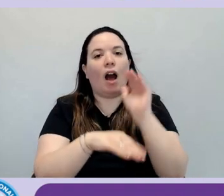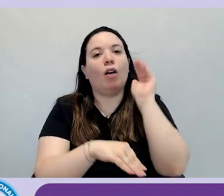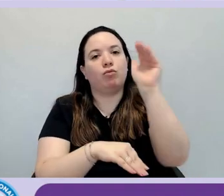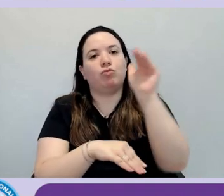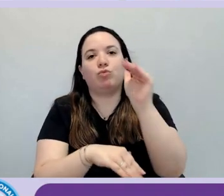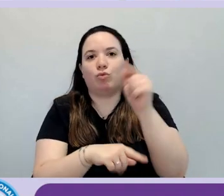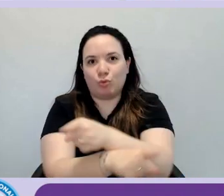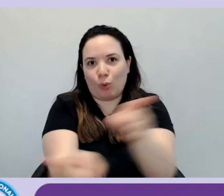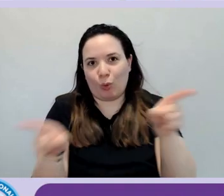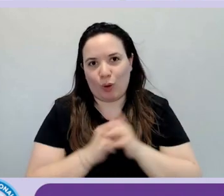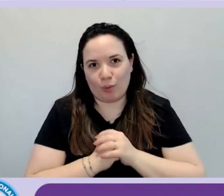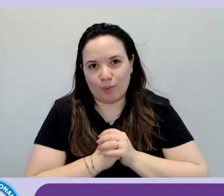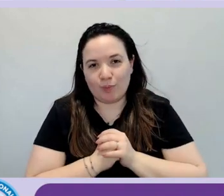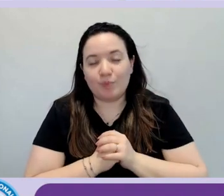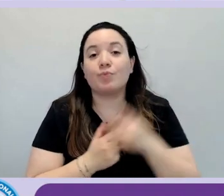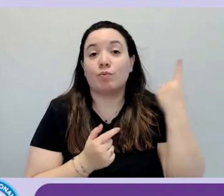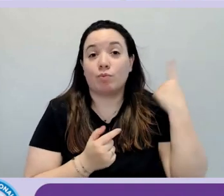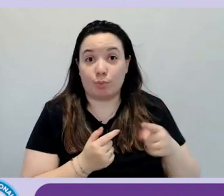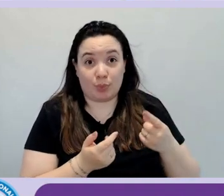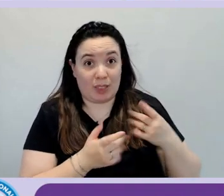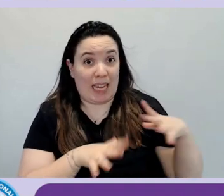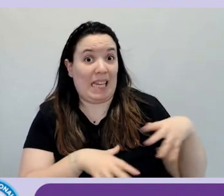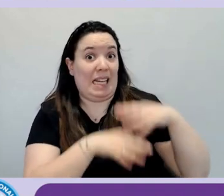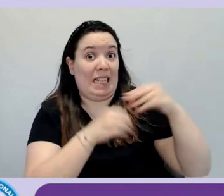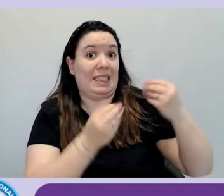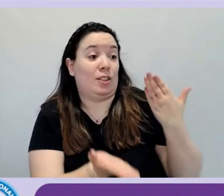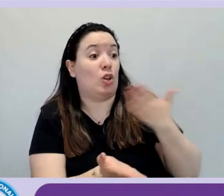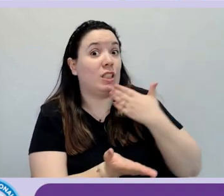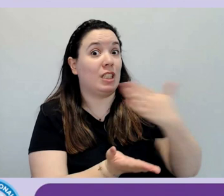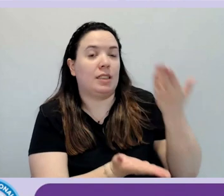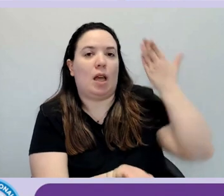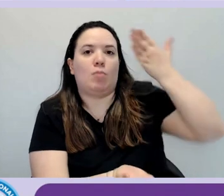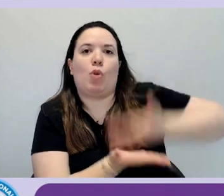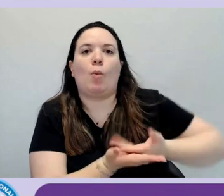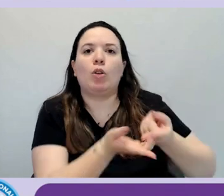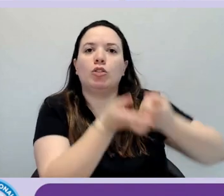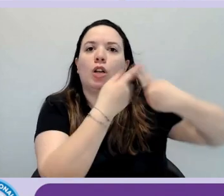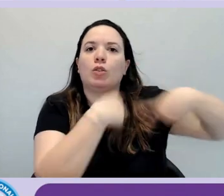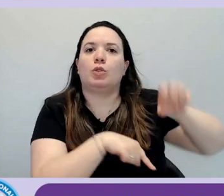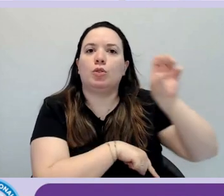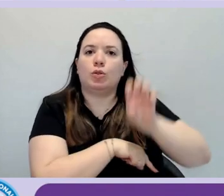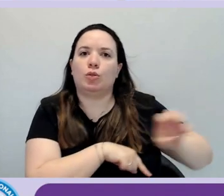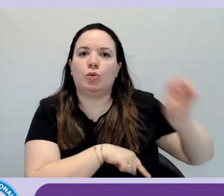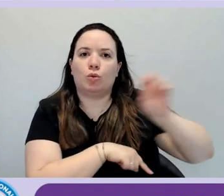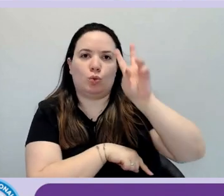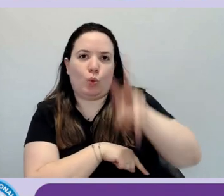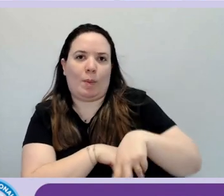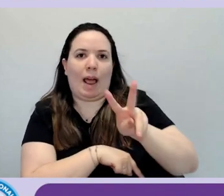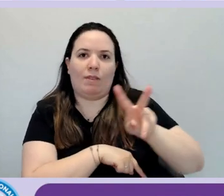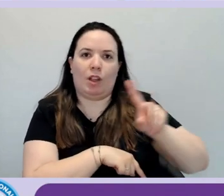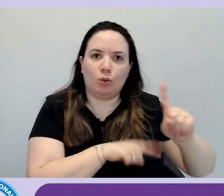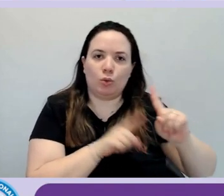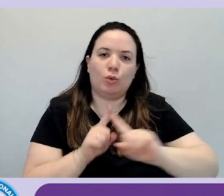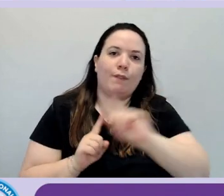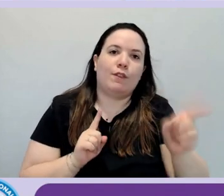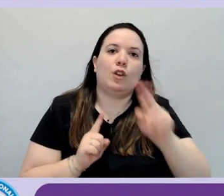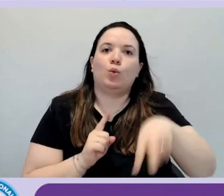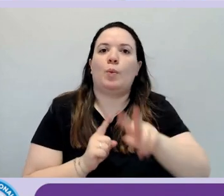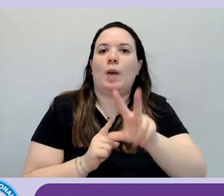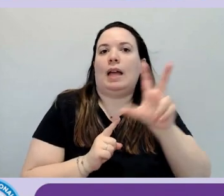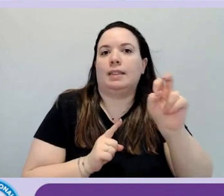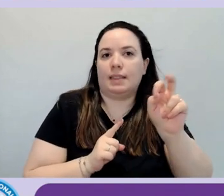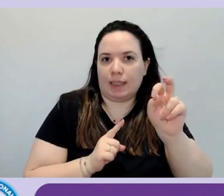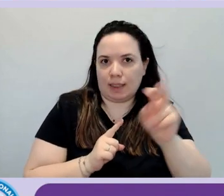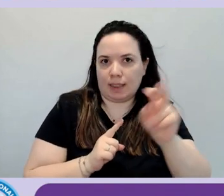FARO proposta dalla Commissione europea per i diritti delle persone con disabilità dal 2021 al 2030. Di fatto è un